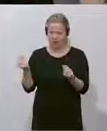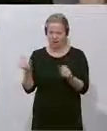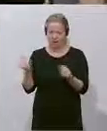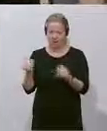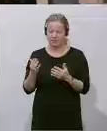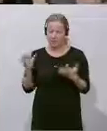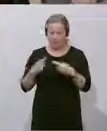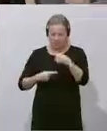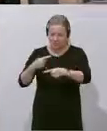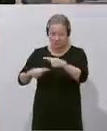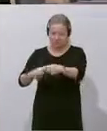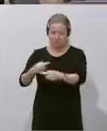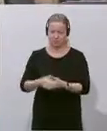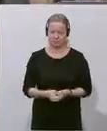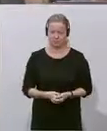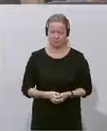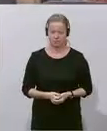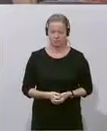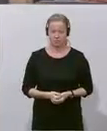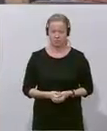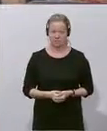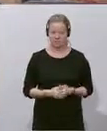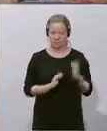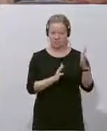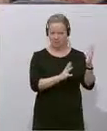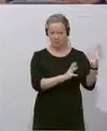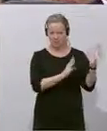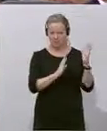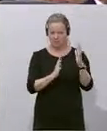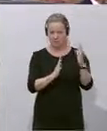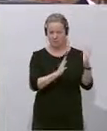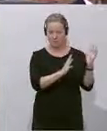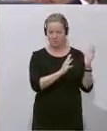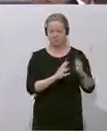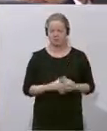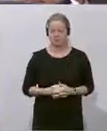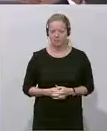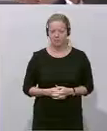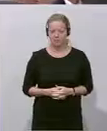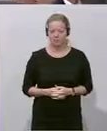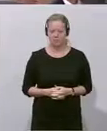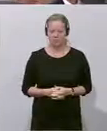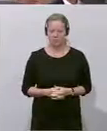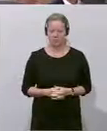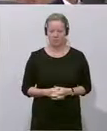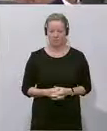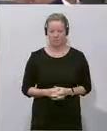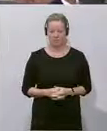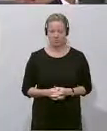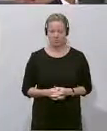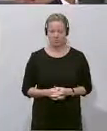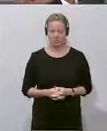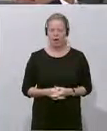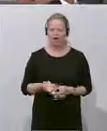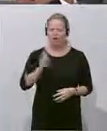warum spreche ich von